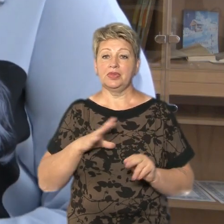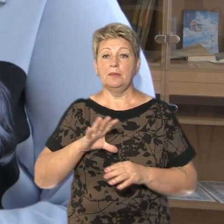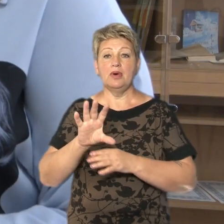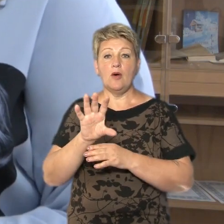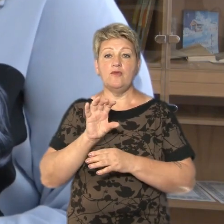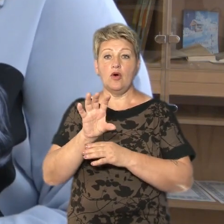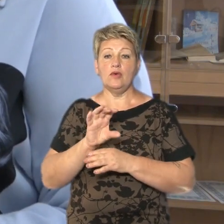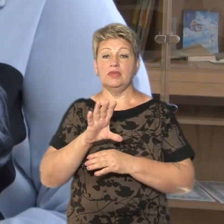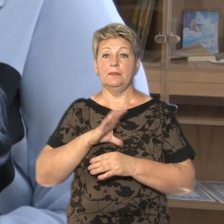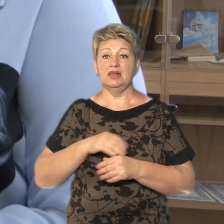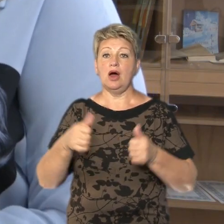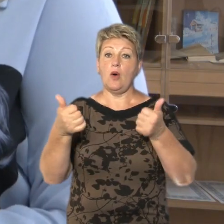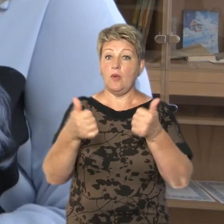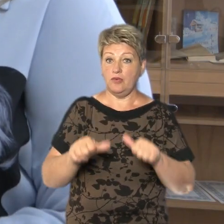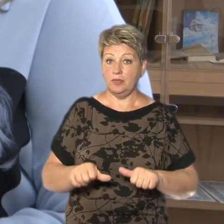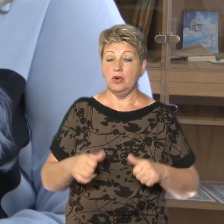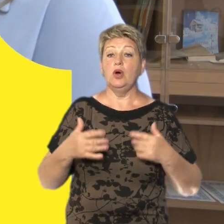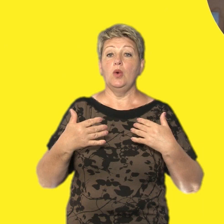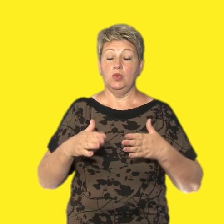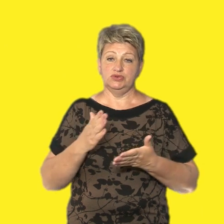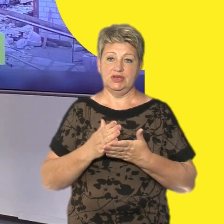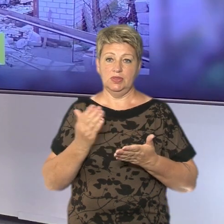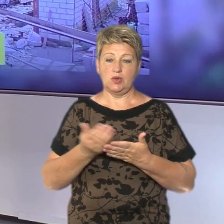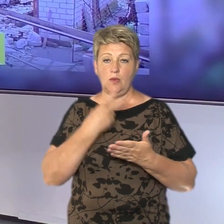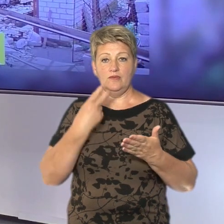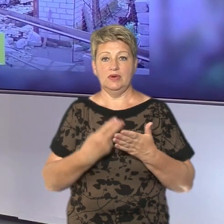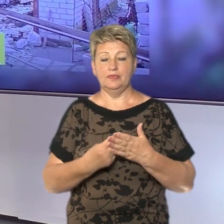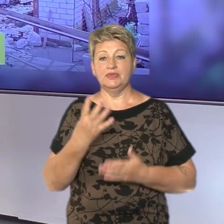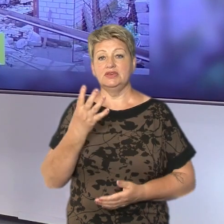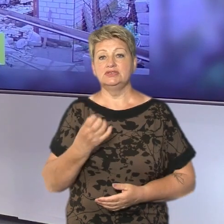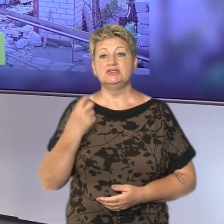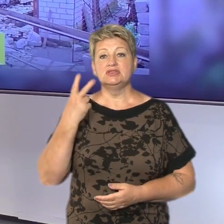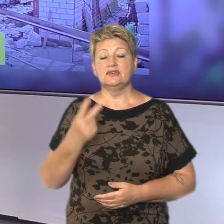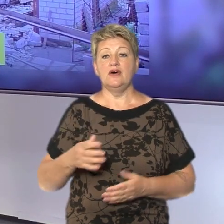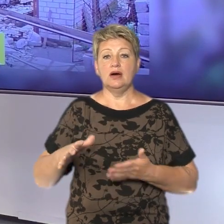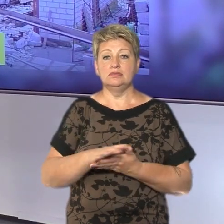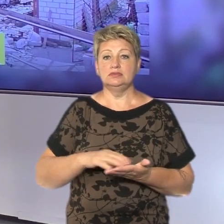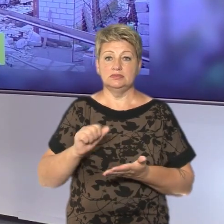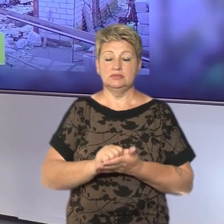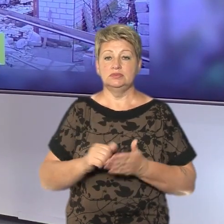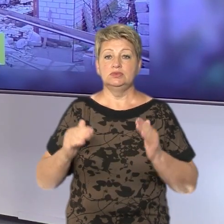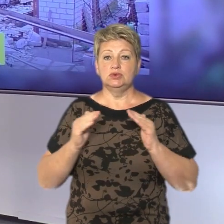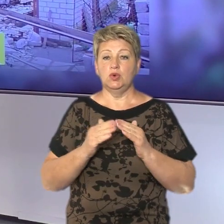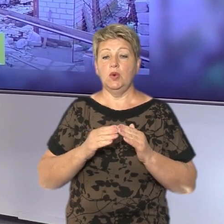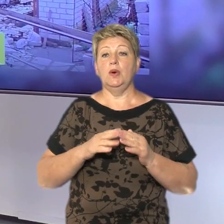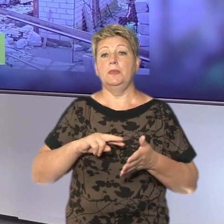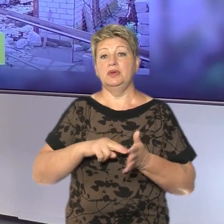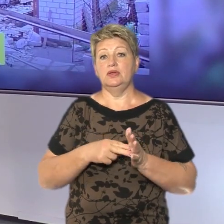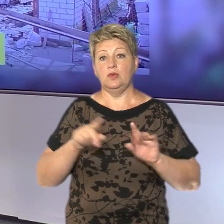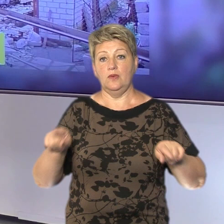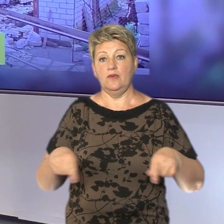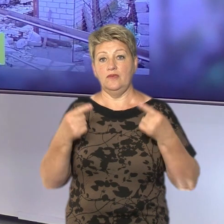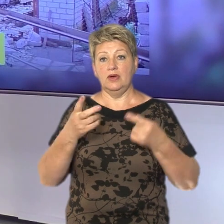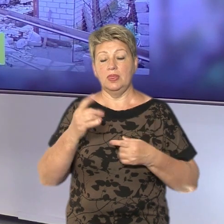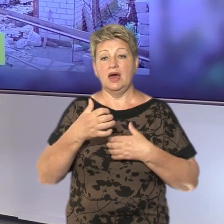було графічно оформлене, і воно вже набуло ось такого вигляду. 402 пошкоджених будинки планують відновити на звільненій Херсонщині